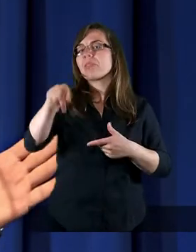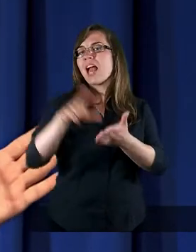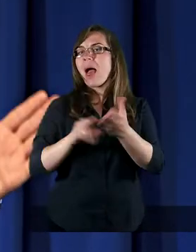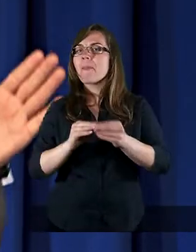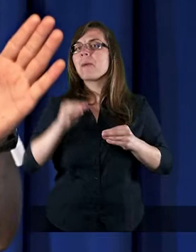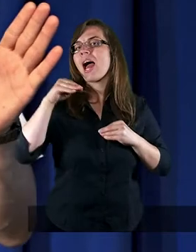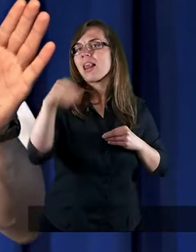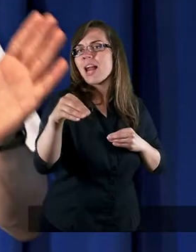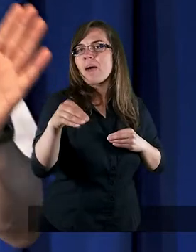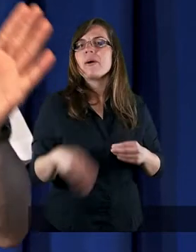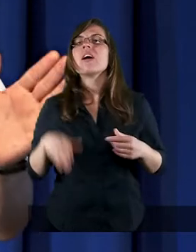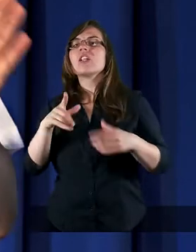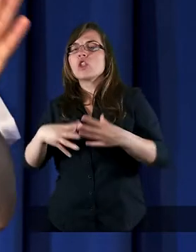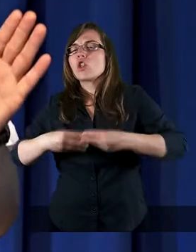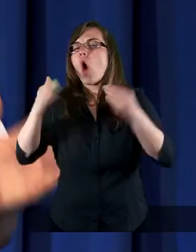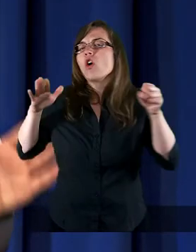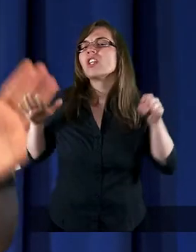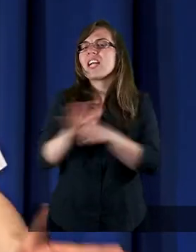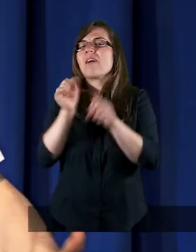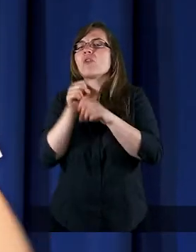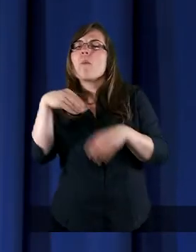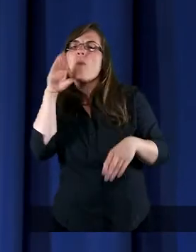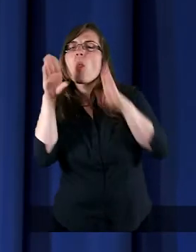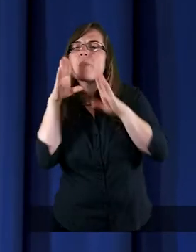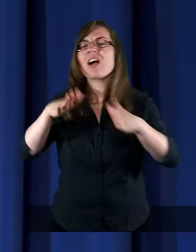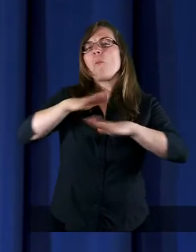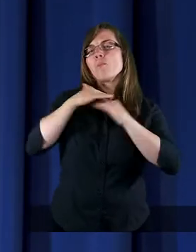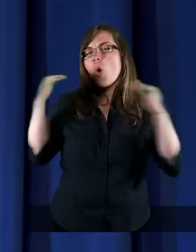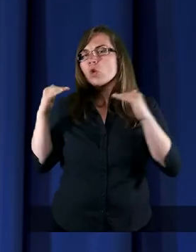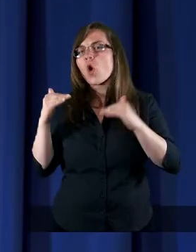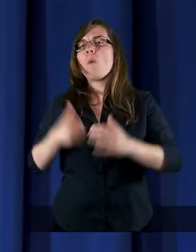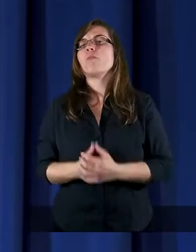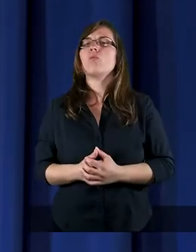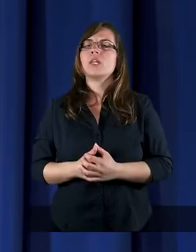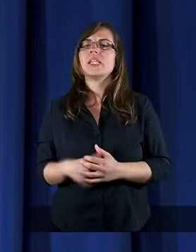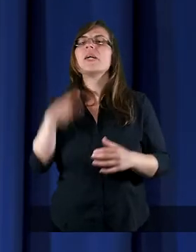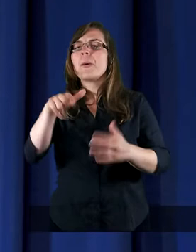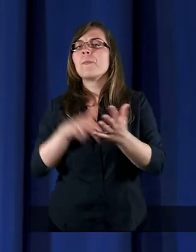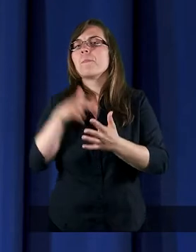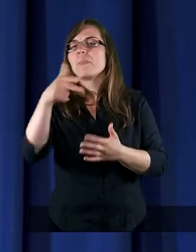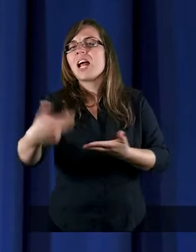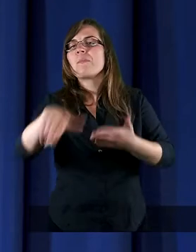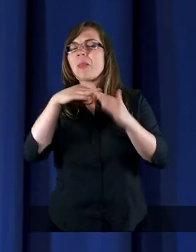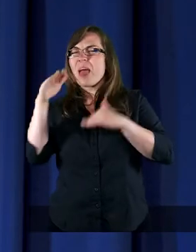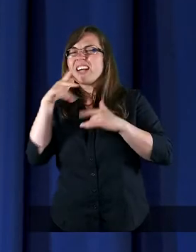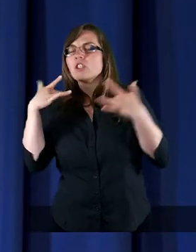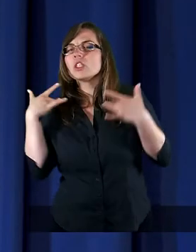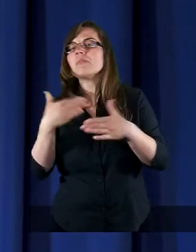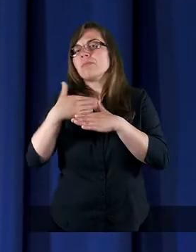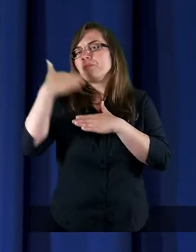etapie dojrzejemy duchowo do pewnego poziomu, przejdziemy na trzeci etap,